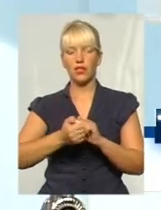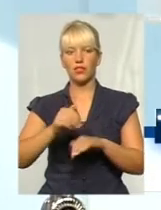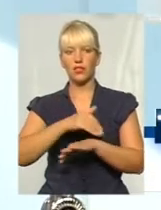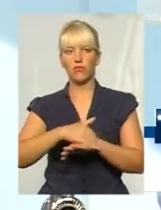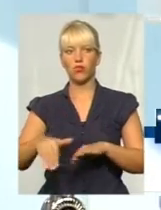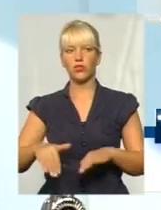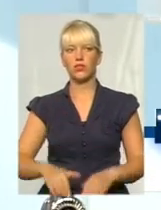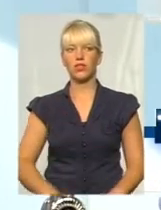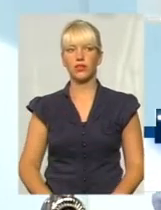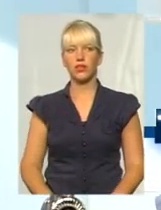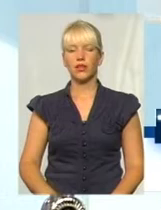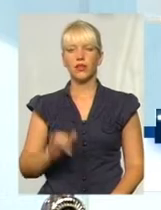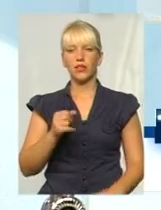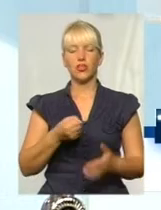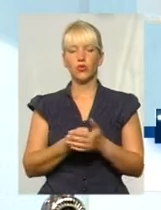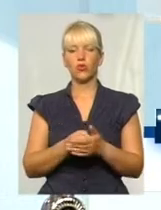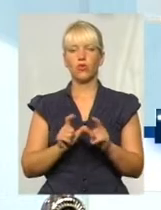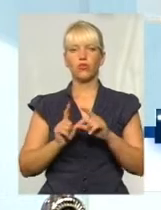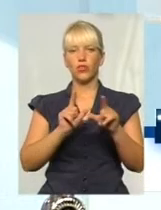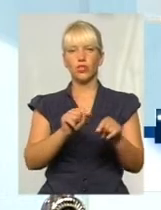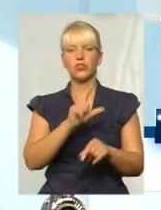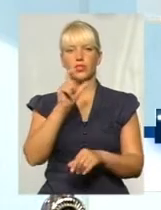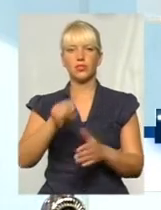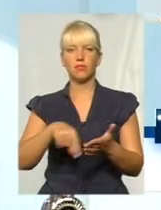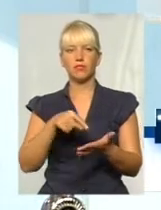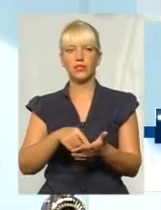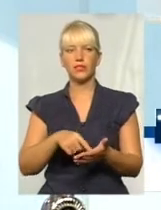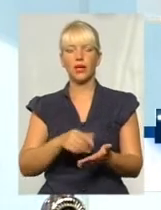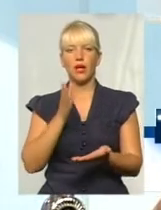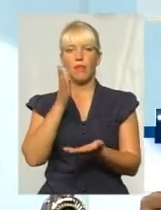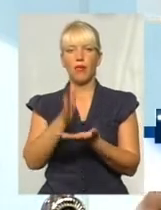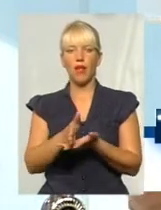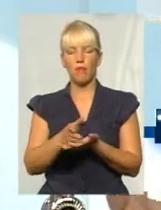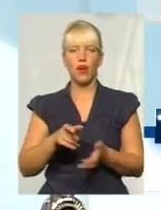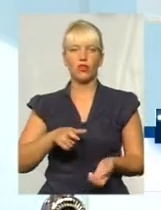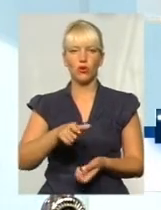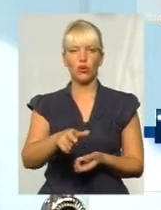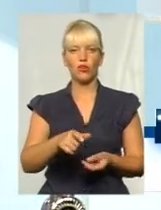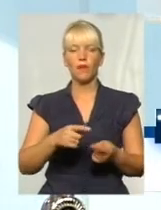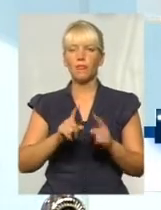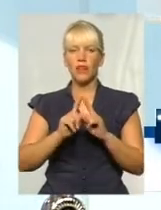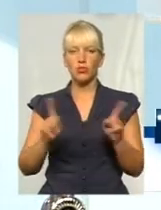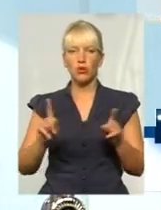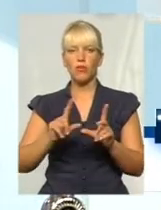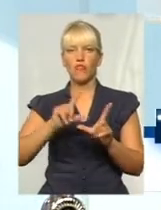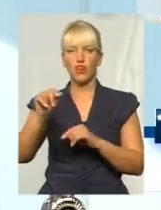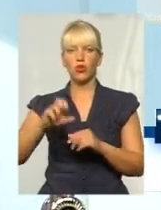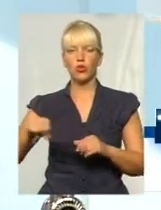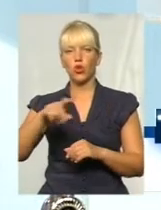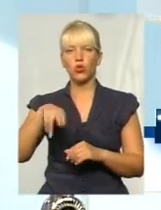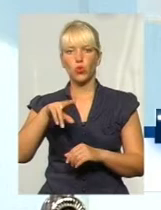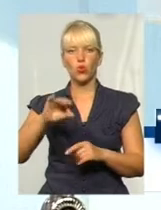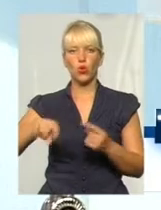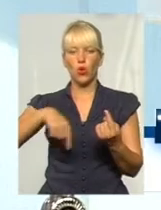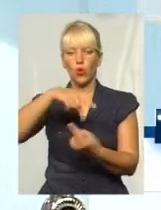до виїзду з міста пряма дорога. Особливо виїхати до круга. Це для